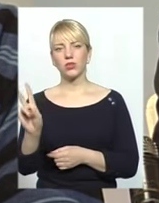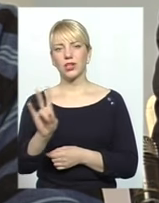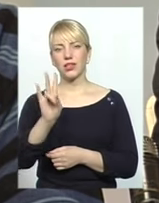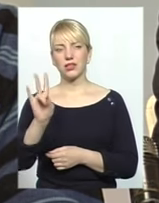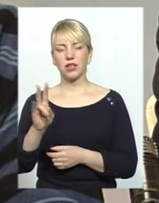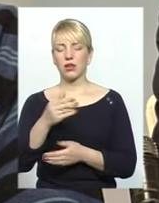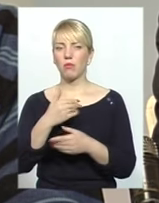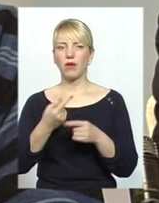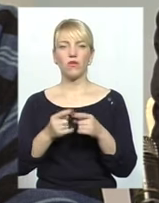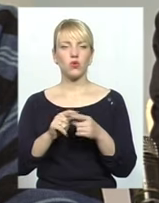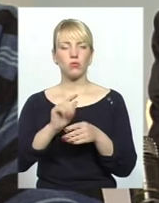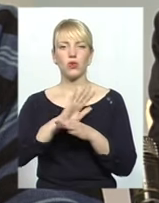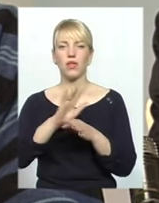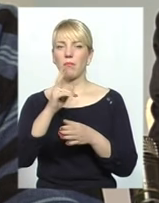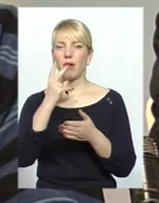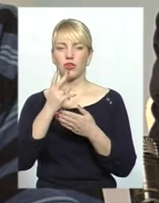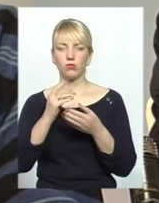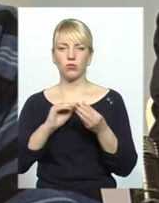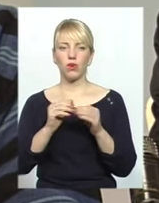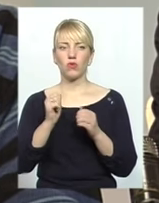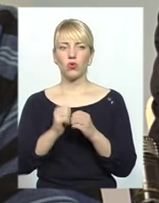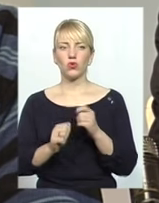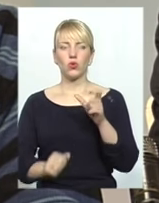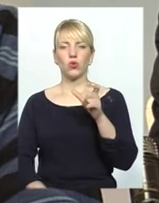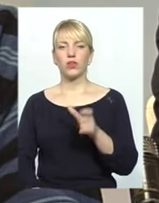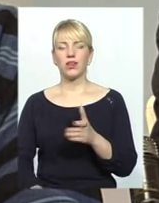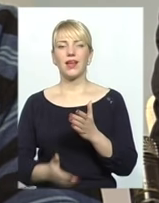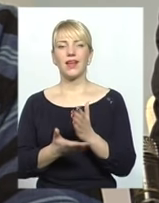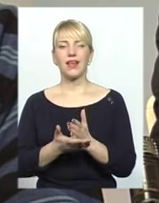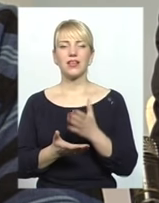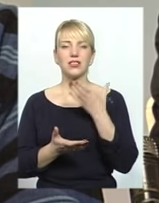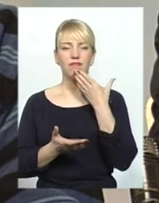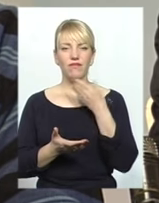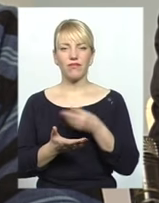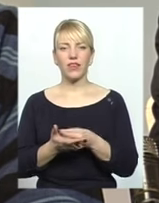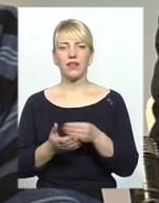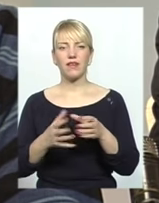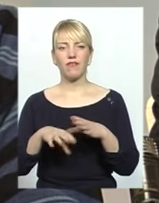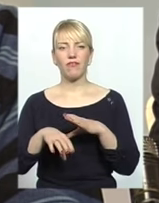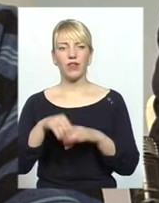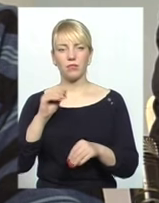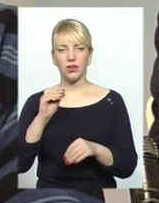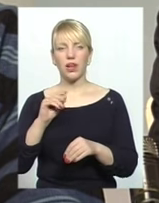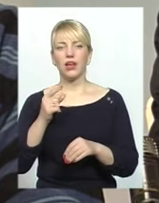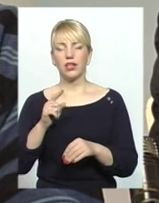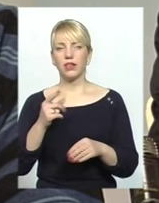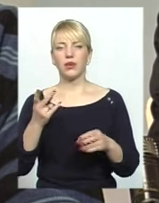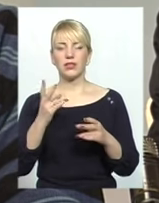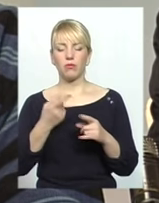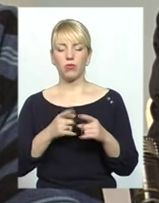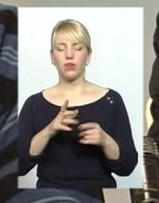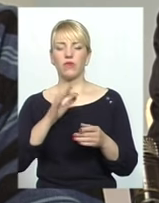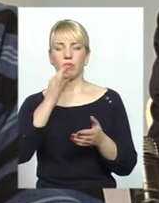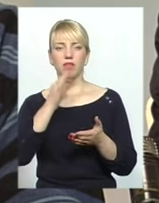Ми не бачимо в цьому проблеми. У кожній людини є свій вибір. Кожна людина йде тим шляхом, який вибрала вона. І вона буде відповідати це